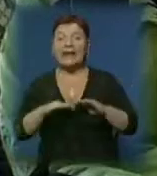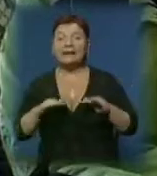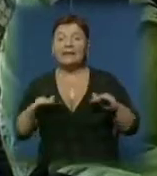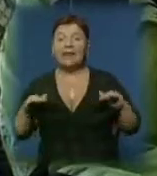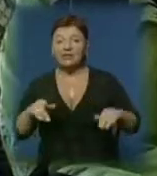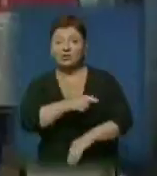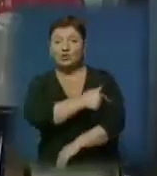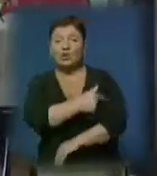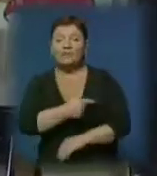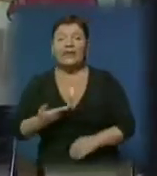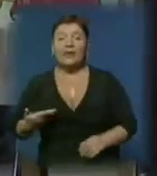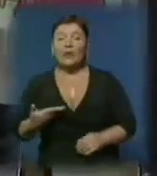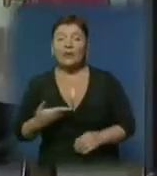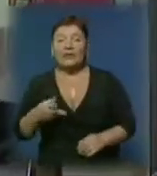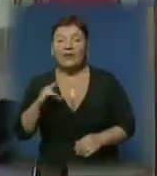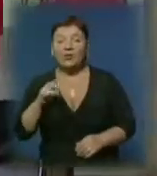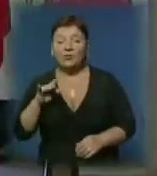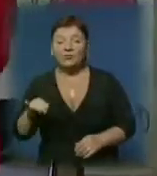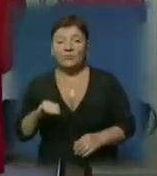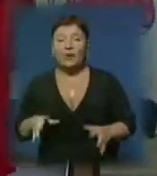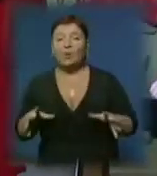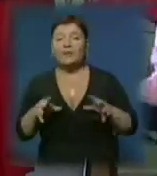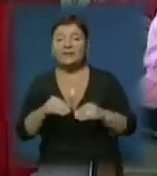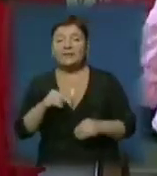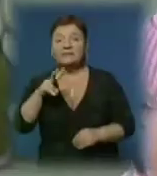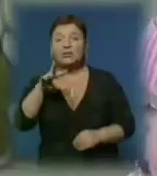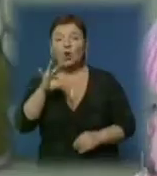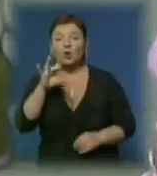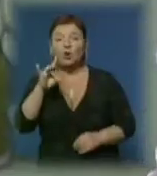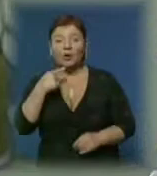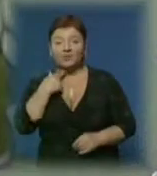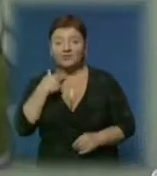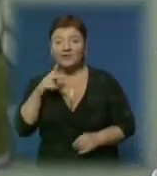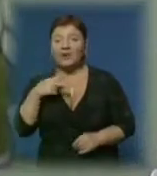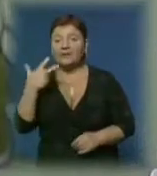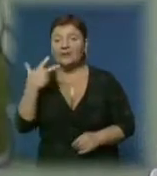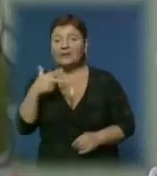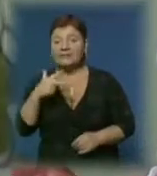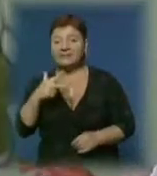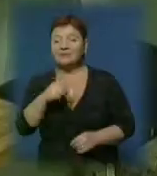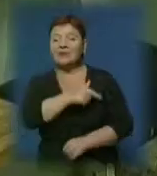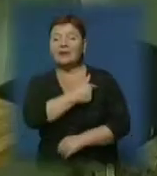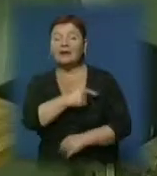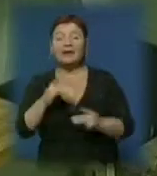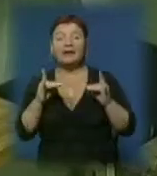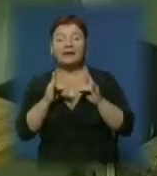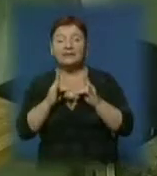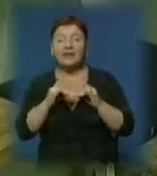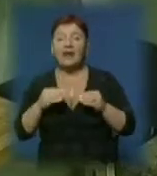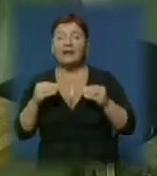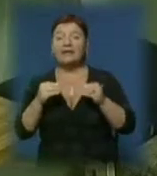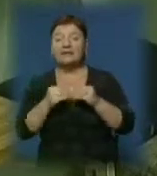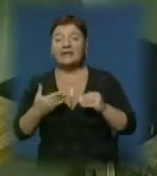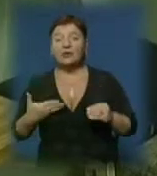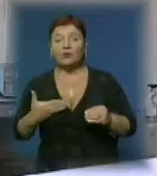лікарні вирішили об'єднати її з відділенням Лора. Новостворений підрозділ матиме 30 лікарняних ліжок, 10 хірургічних,